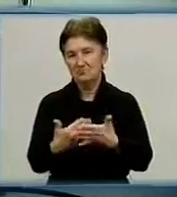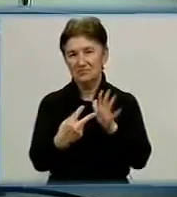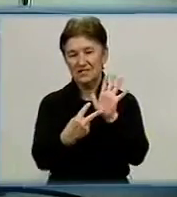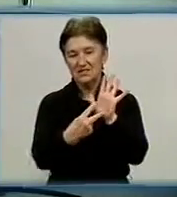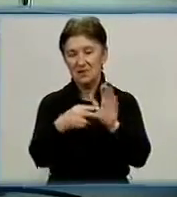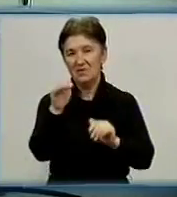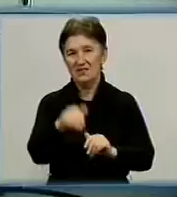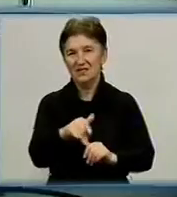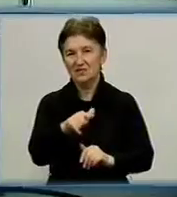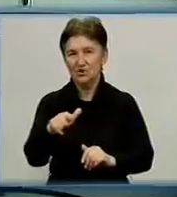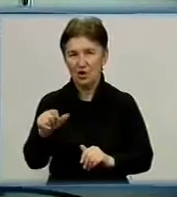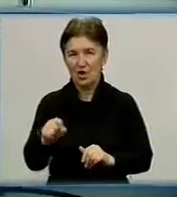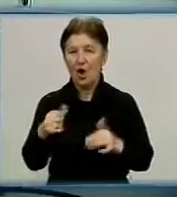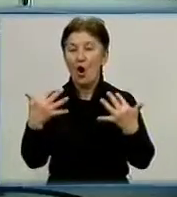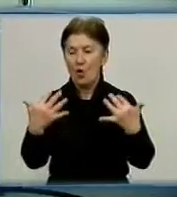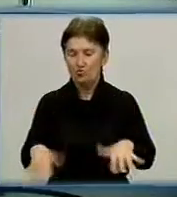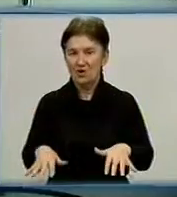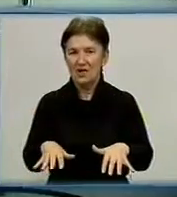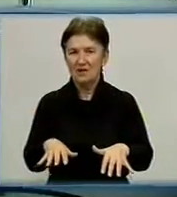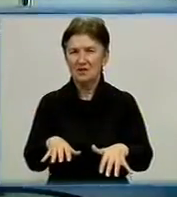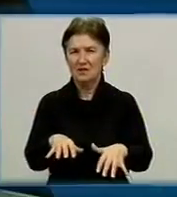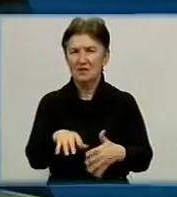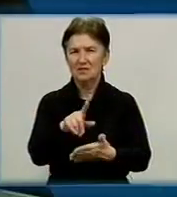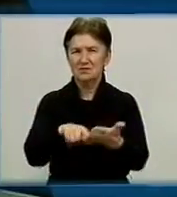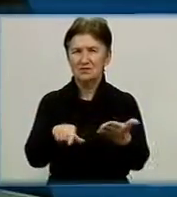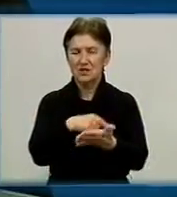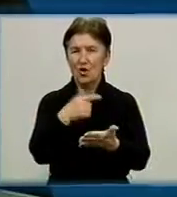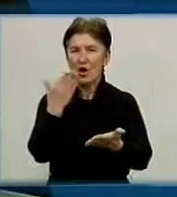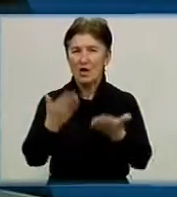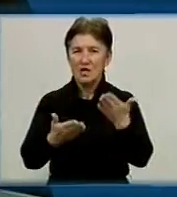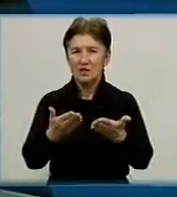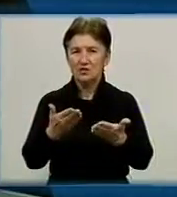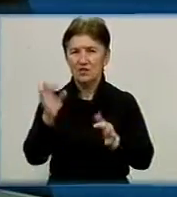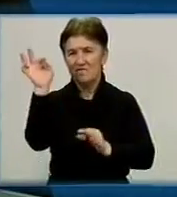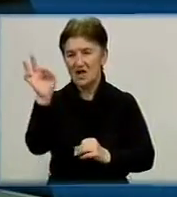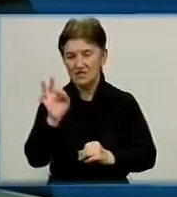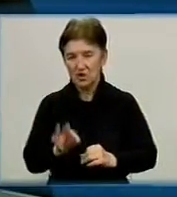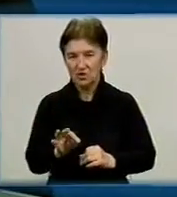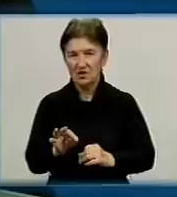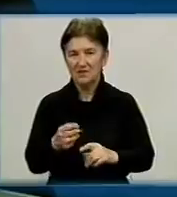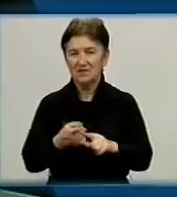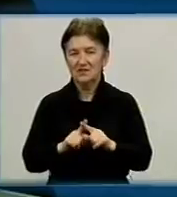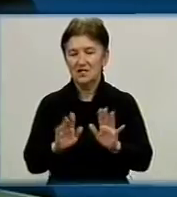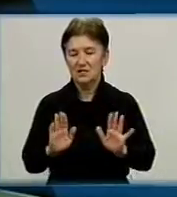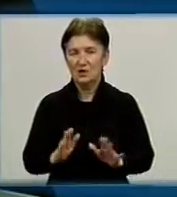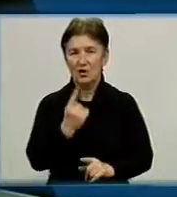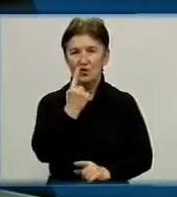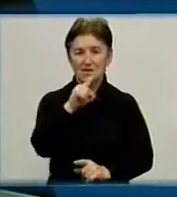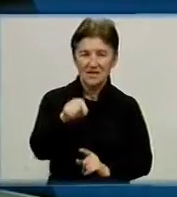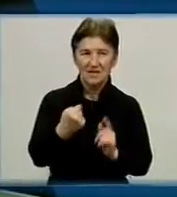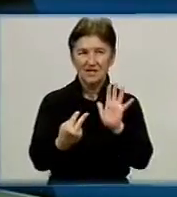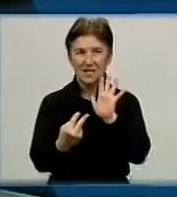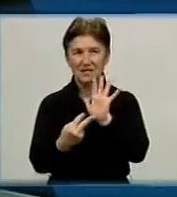гектар озимого клину вже списано. От, якщо у відсоткової кількості, то це всього-навсього 1,7